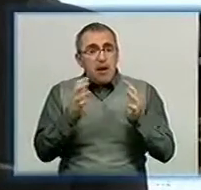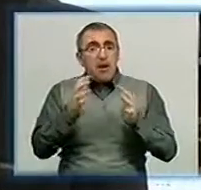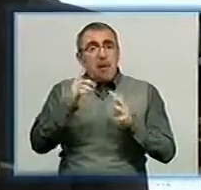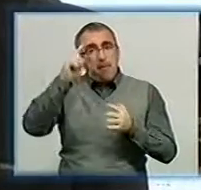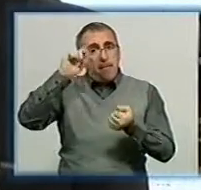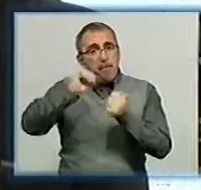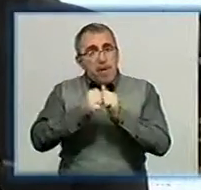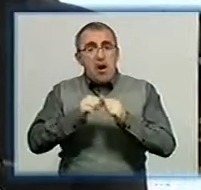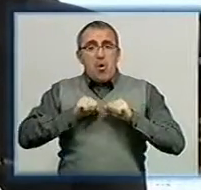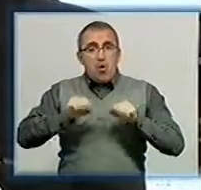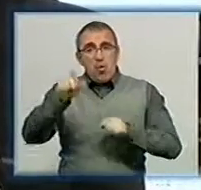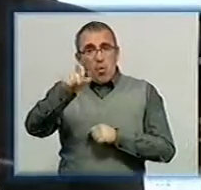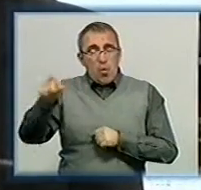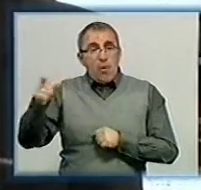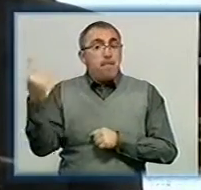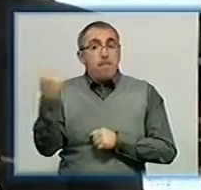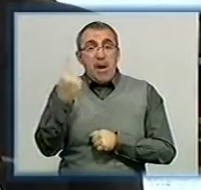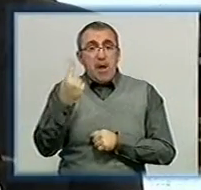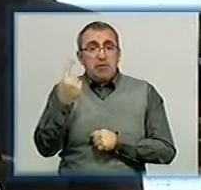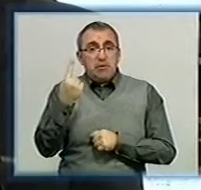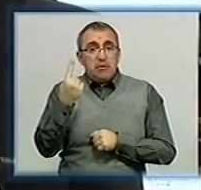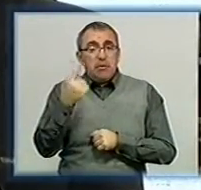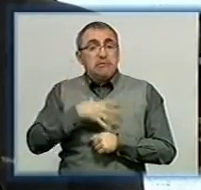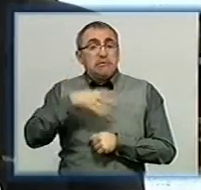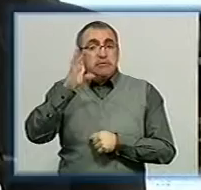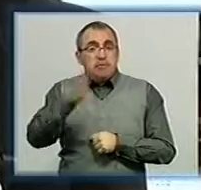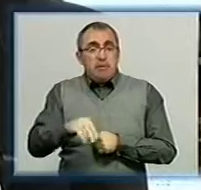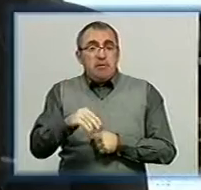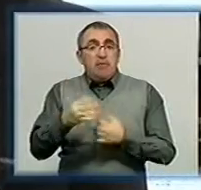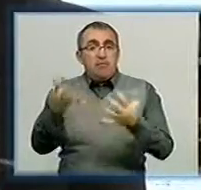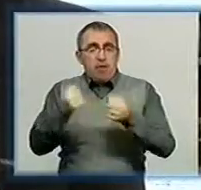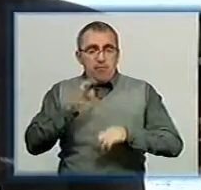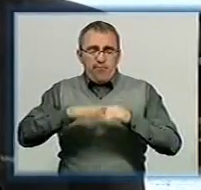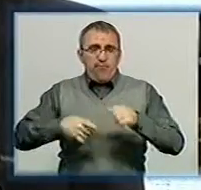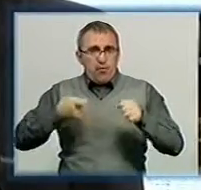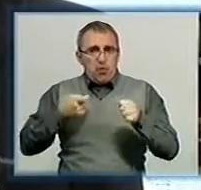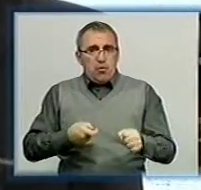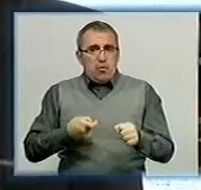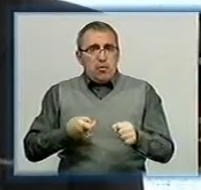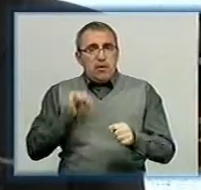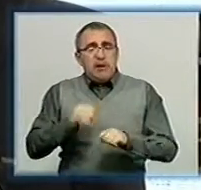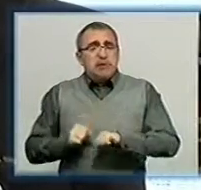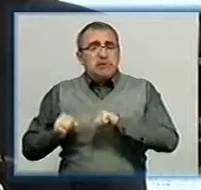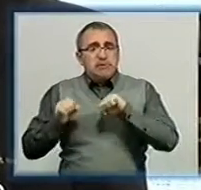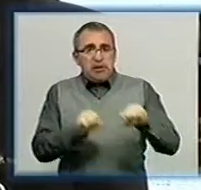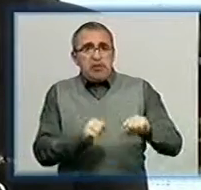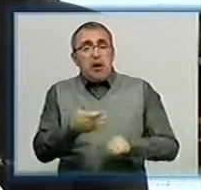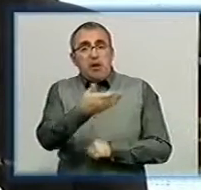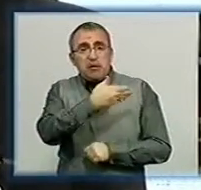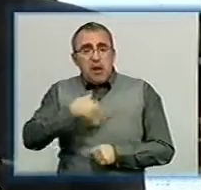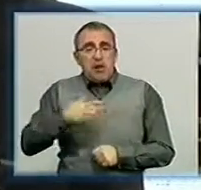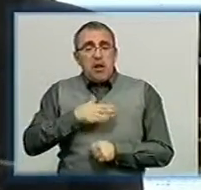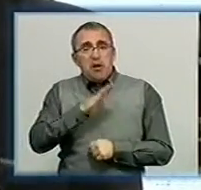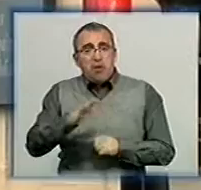хлопців, про героїв, які першими загинули, першими взяли зброю в руки і захистили нас, наших